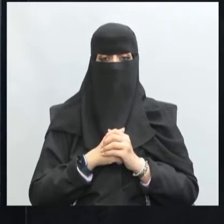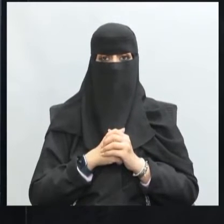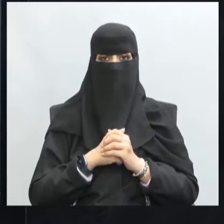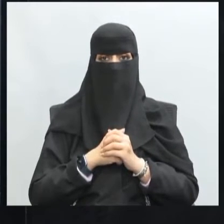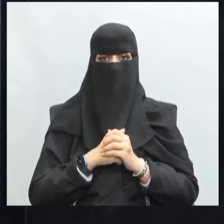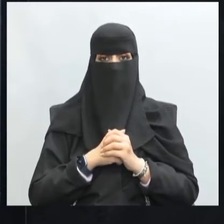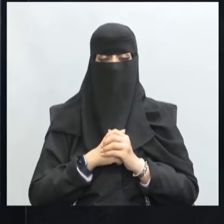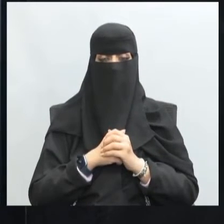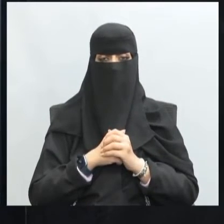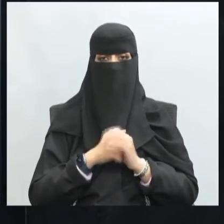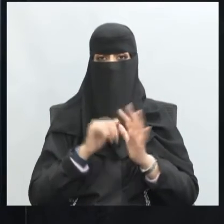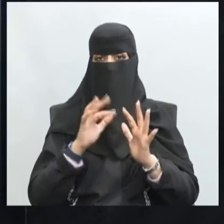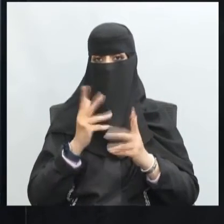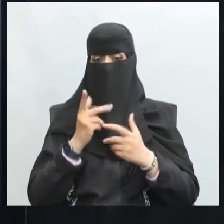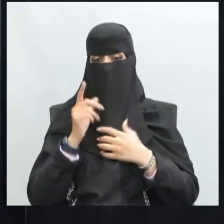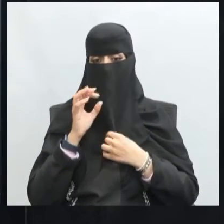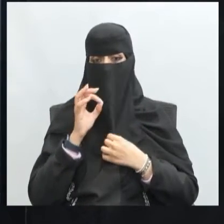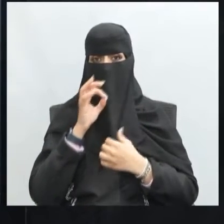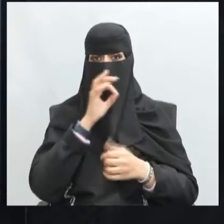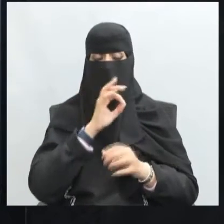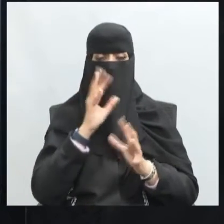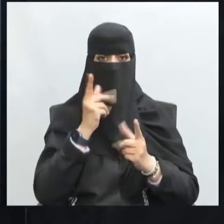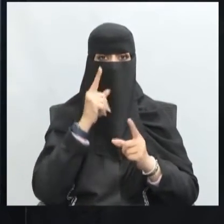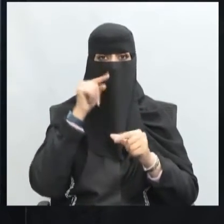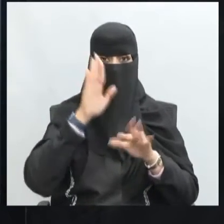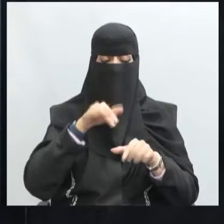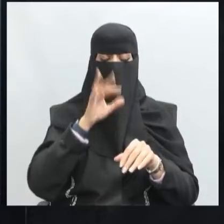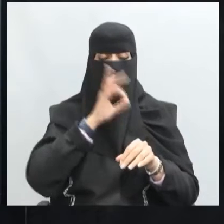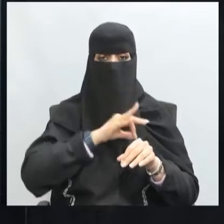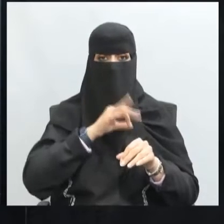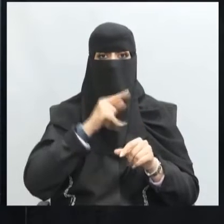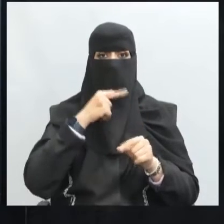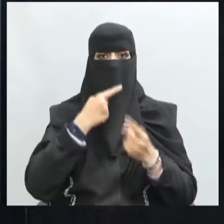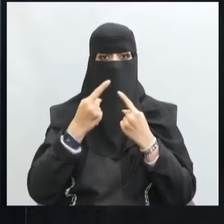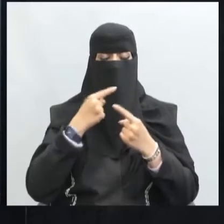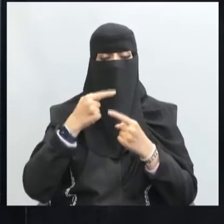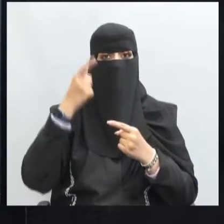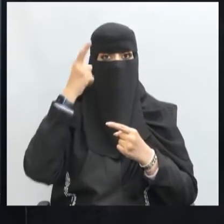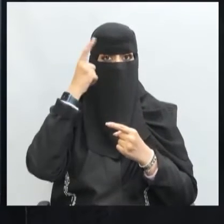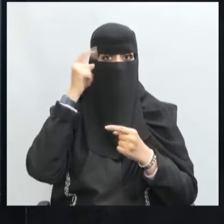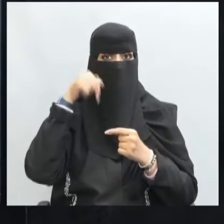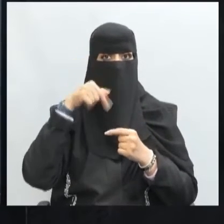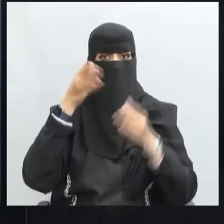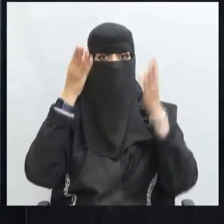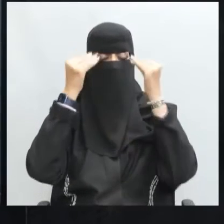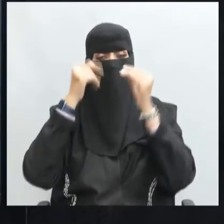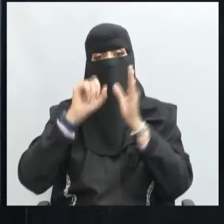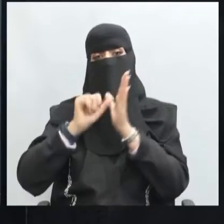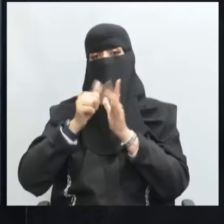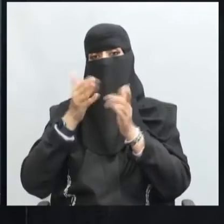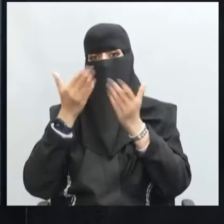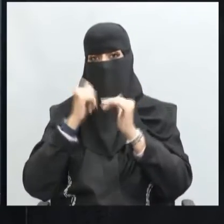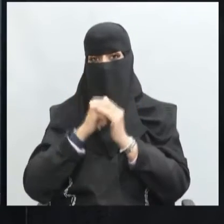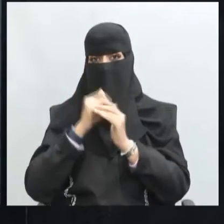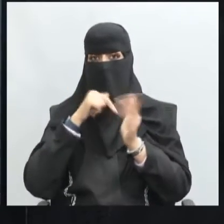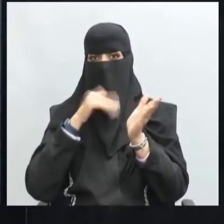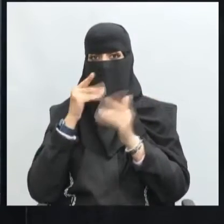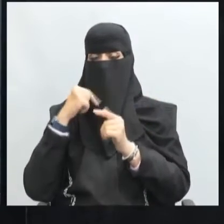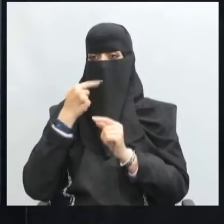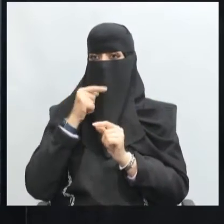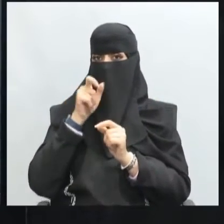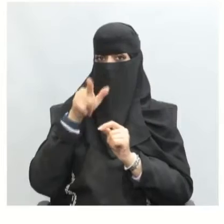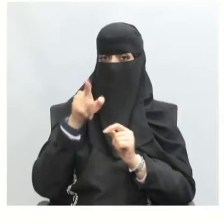الحوار ونستفيد من معرفة الأشياء الجديدة أيضا من فوائد الحوار أحسنتم تقديم الرأي